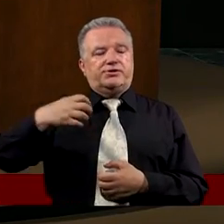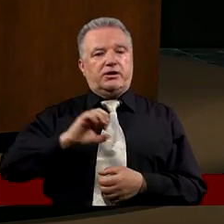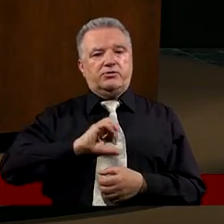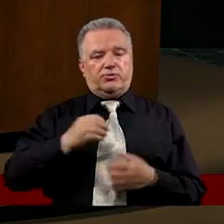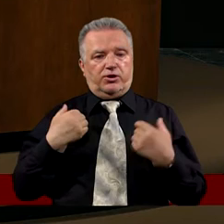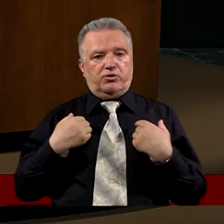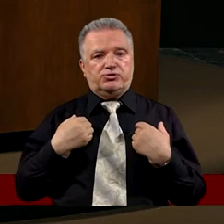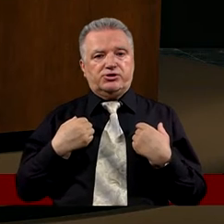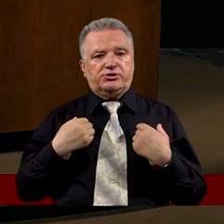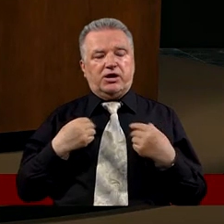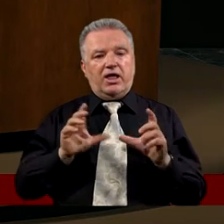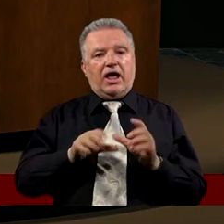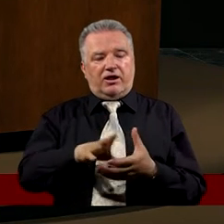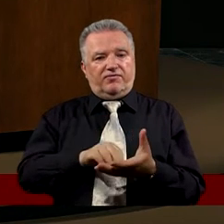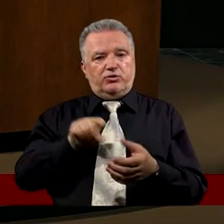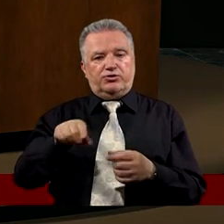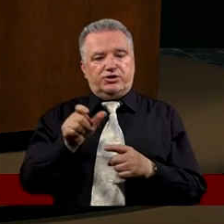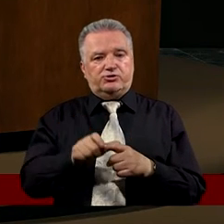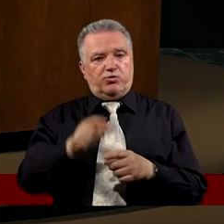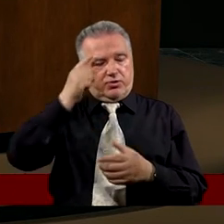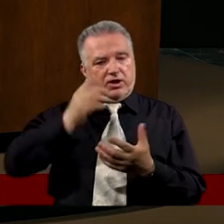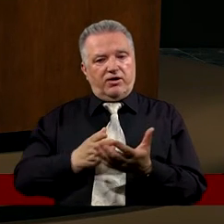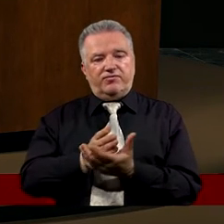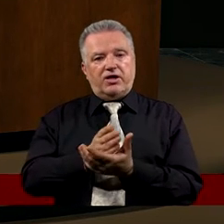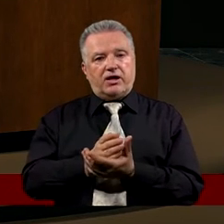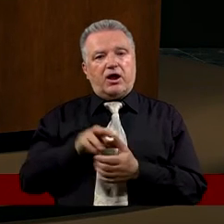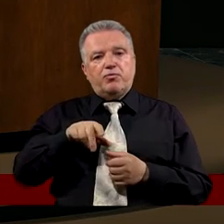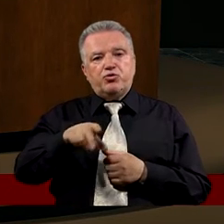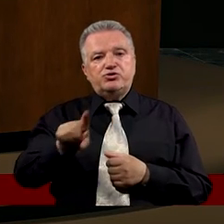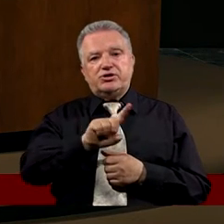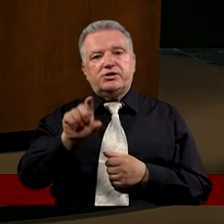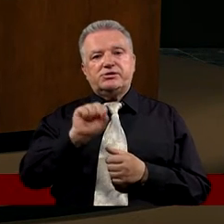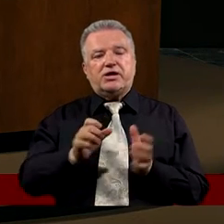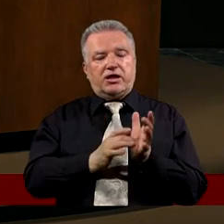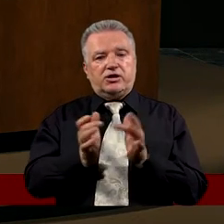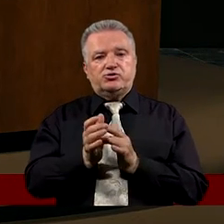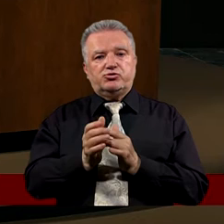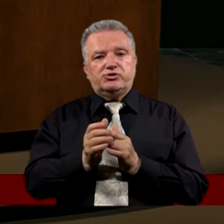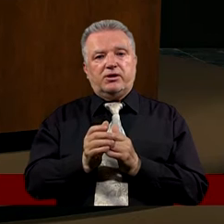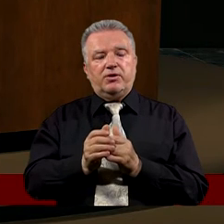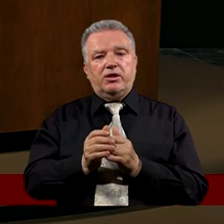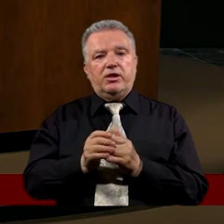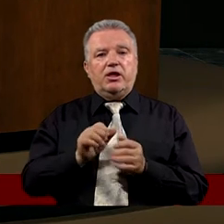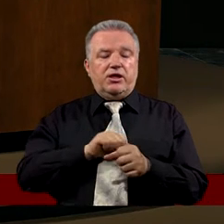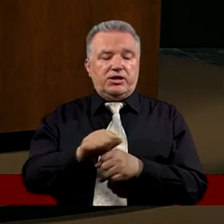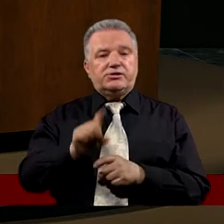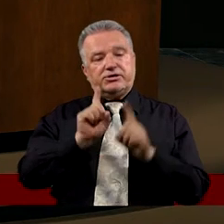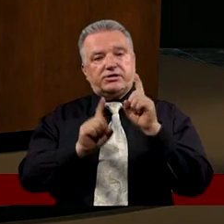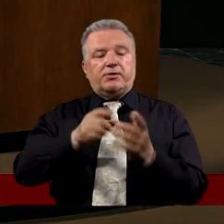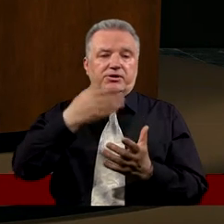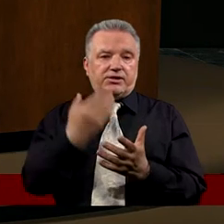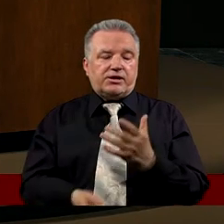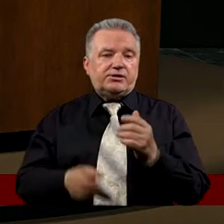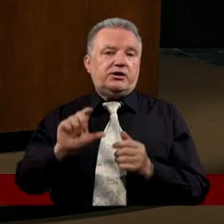Bożych błogosławień Ale według tych słów Wiara jak się okazuje Podążanie za Bogiem To również Tracenie czegoś